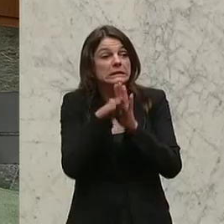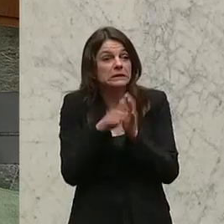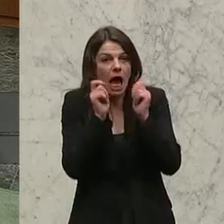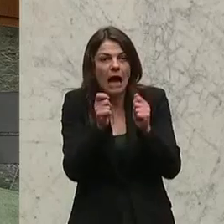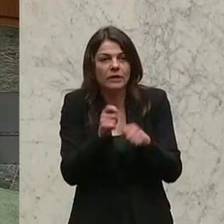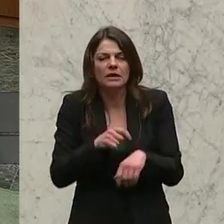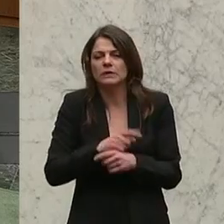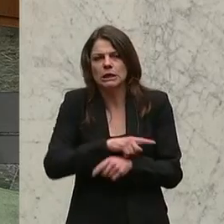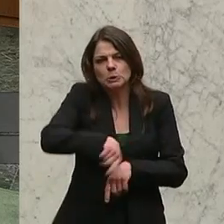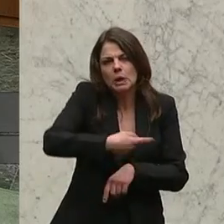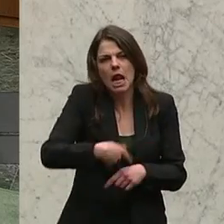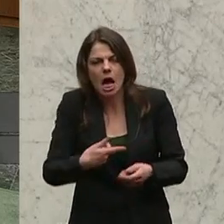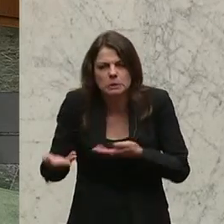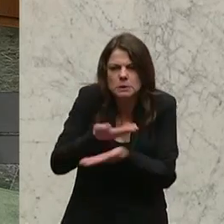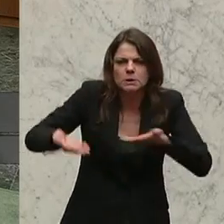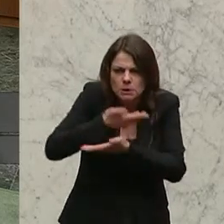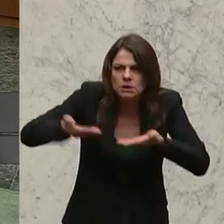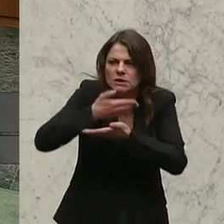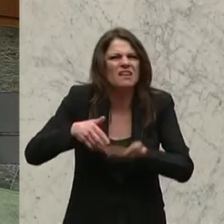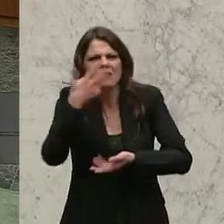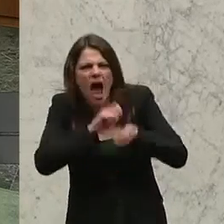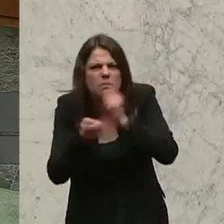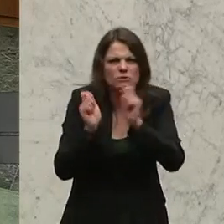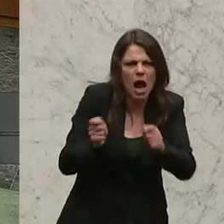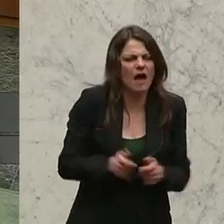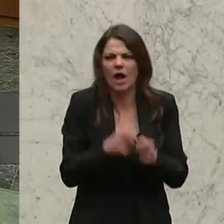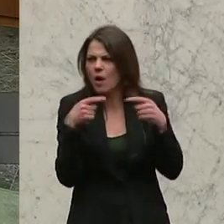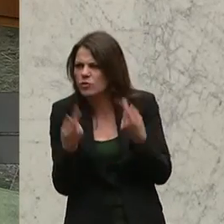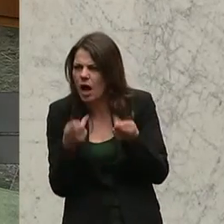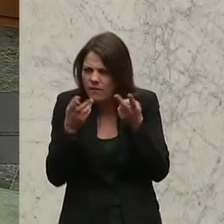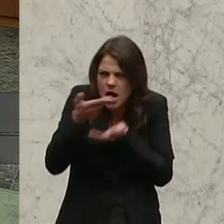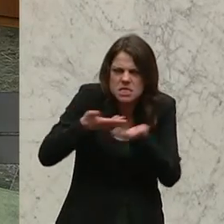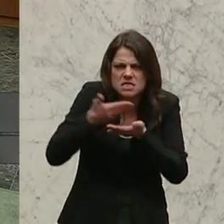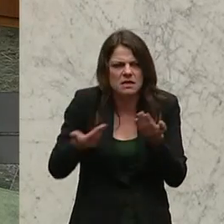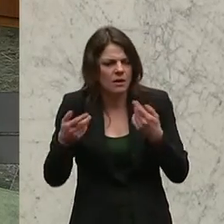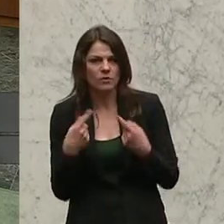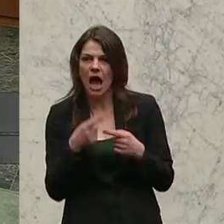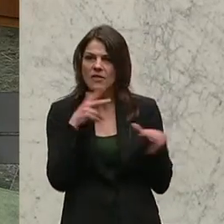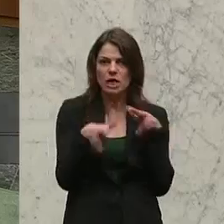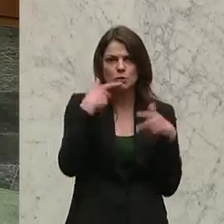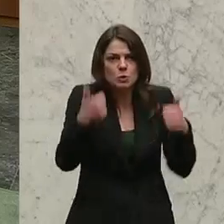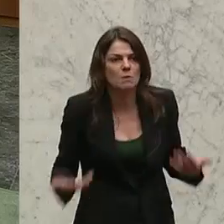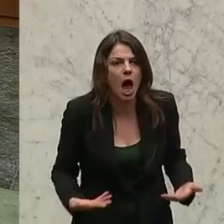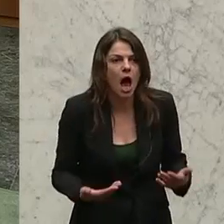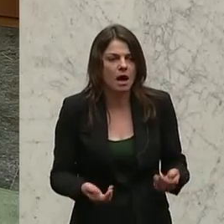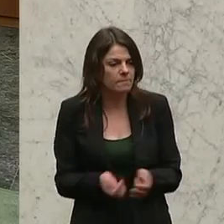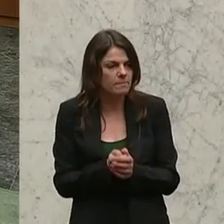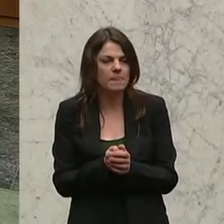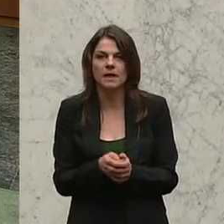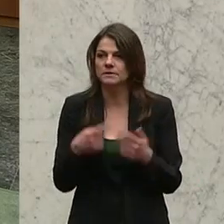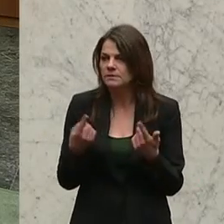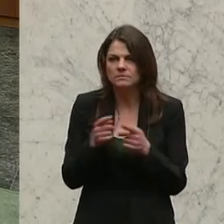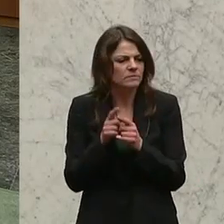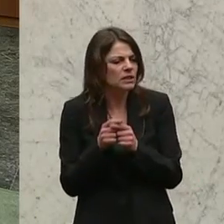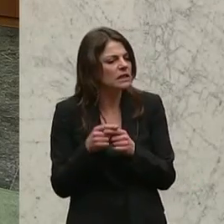stundenlanges Ringen stattfindet. Dann gibt es drei Abänderungsanträge und man tut und dann kommt man wirklich und sagt man, ja, die Regierung, super, jetzt baut es eine Idee,